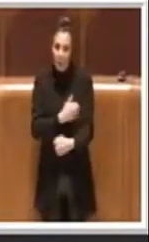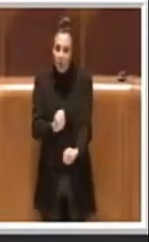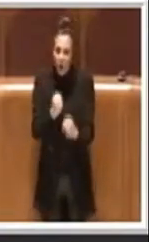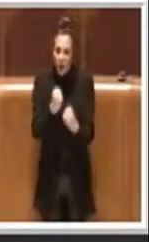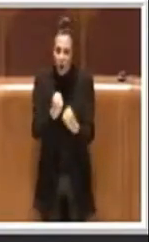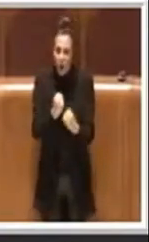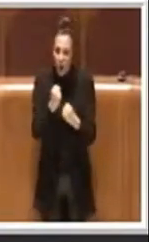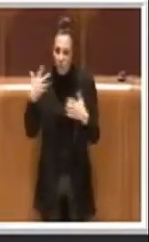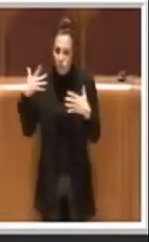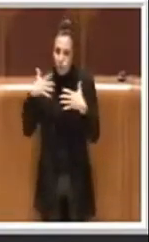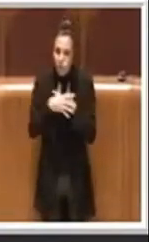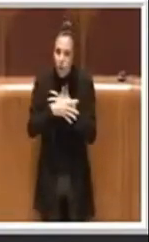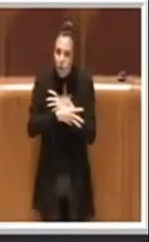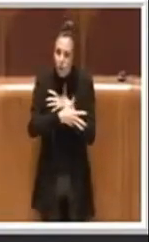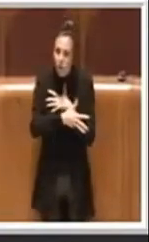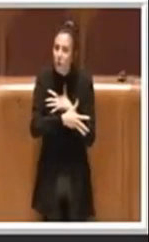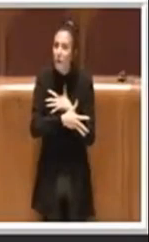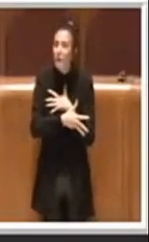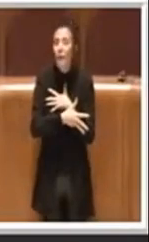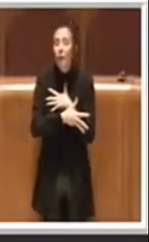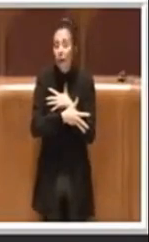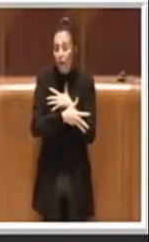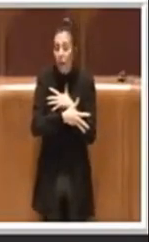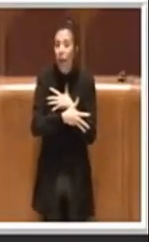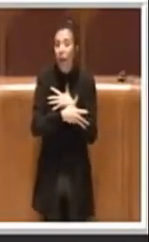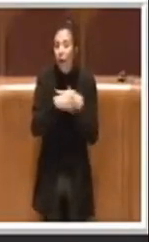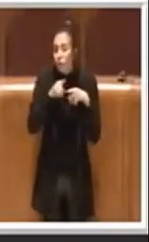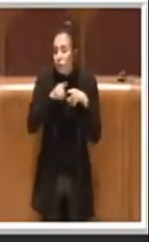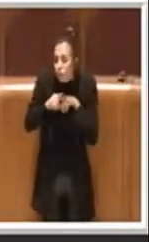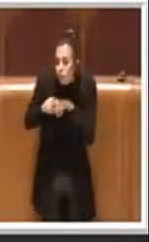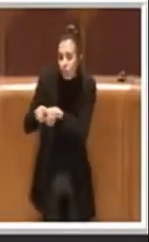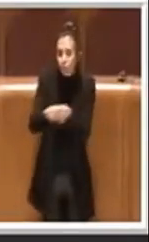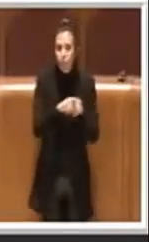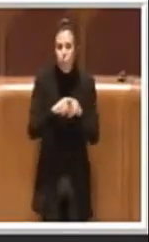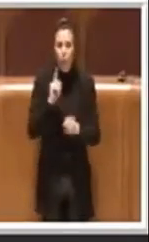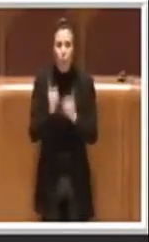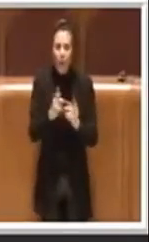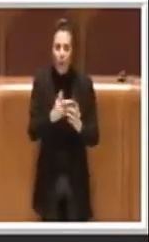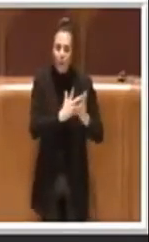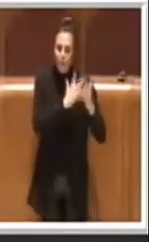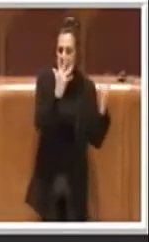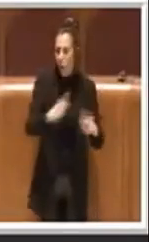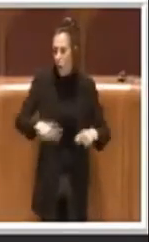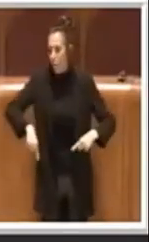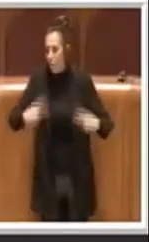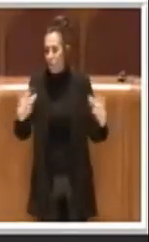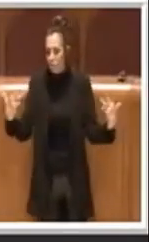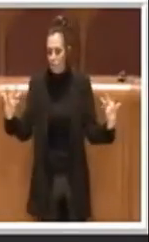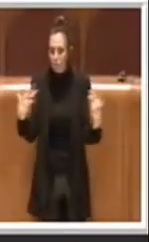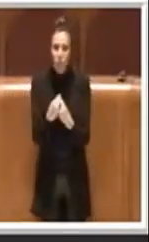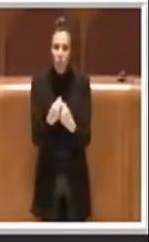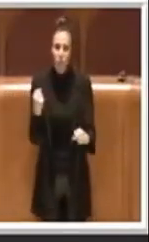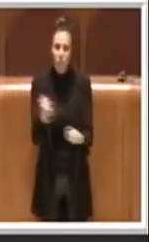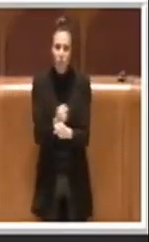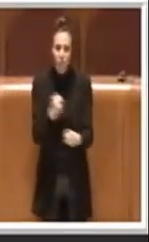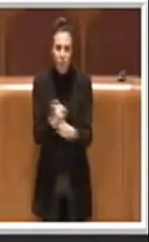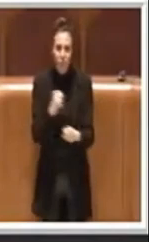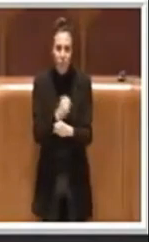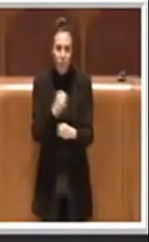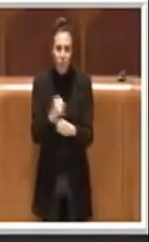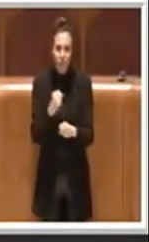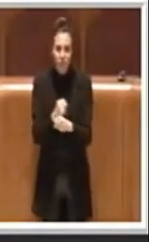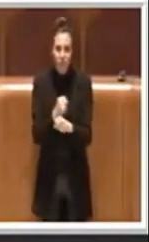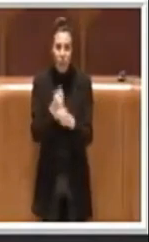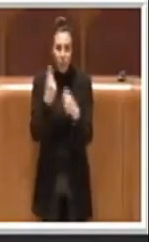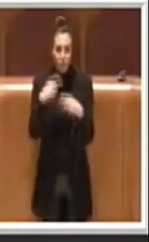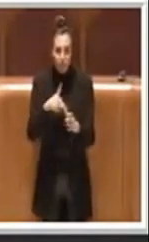profondità ovviamente devono abbracciare tutte le forze politiche, perciò di maggioranza e di opposizione. Perciò abbiamo dato vita appunto alla